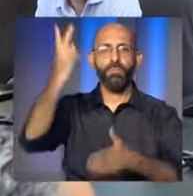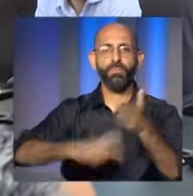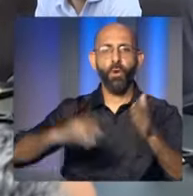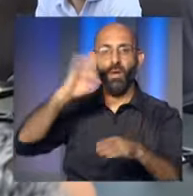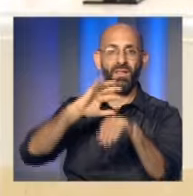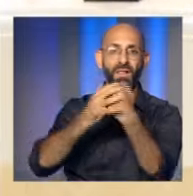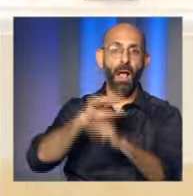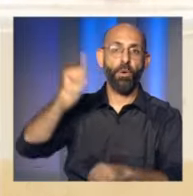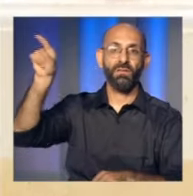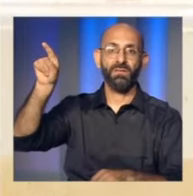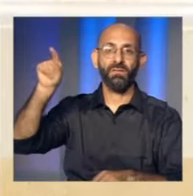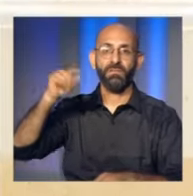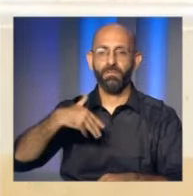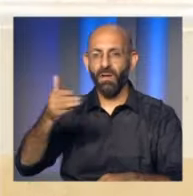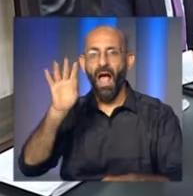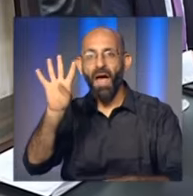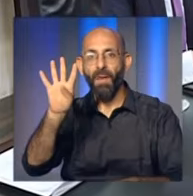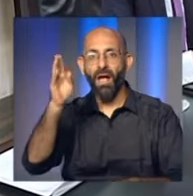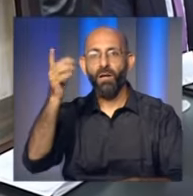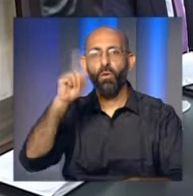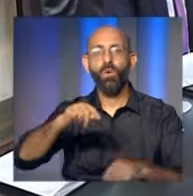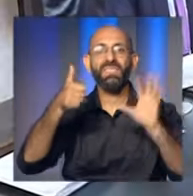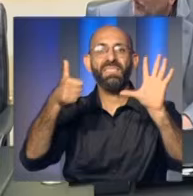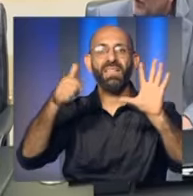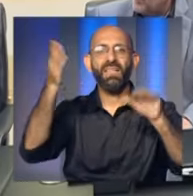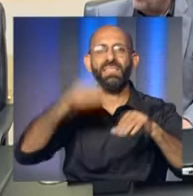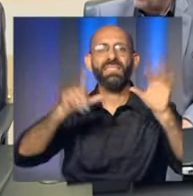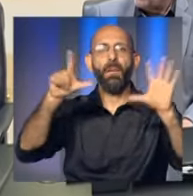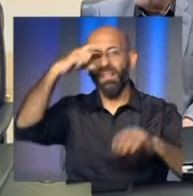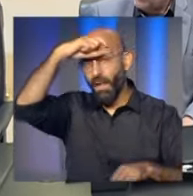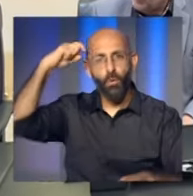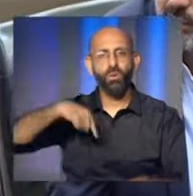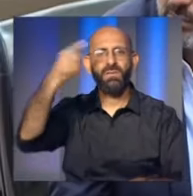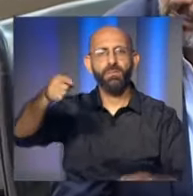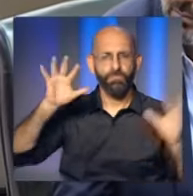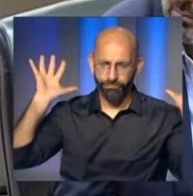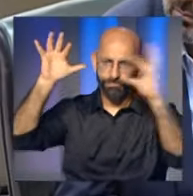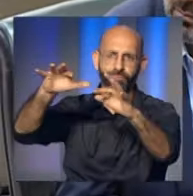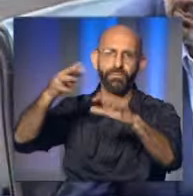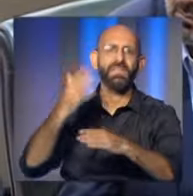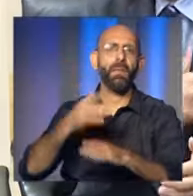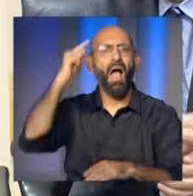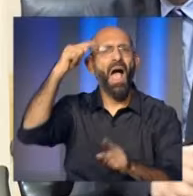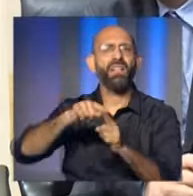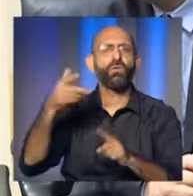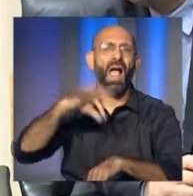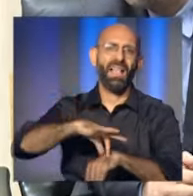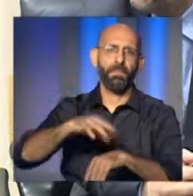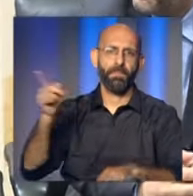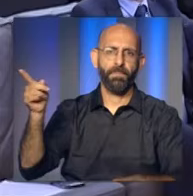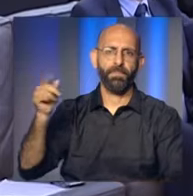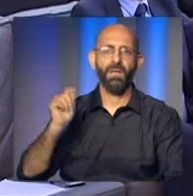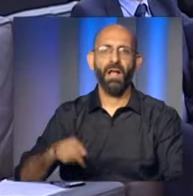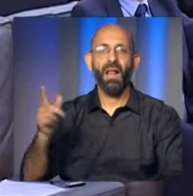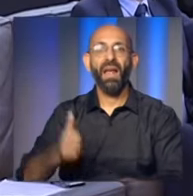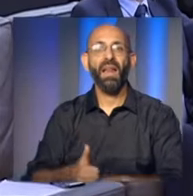رئيس ميقاتي رعاية مؤتمر أطباء العرب الذي سيعقد في ترابلوس ما بين الرابع والسادس من تموز